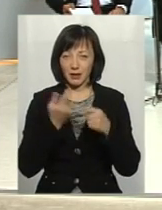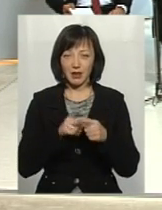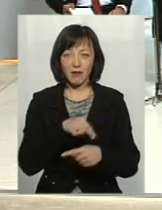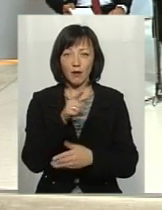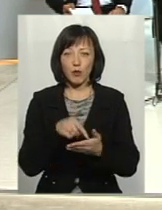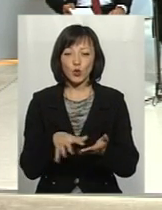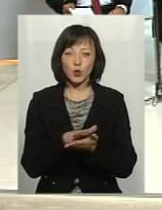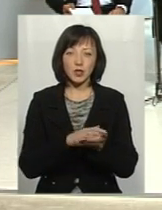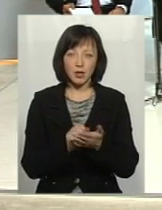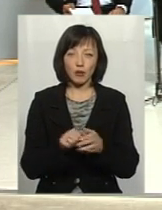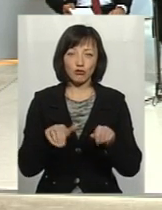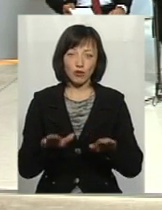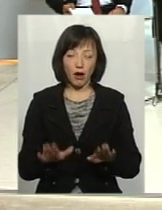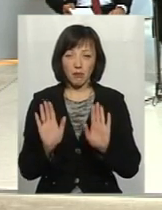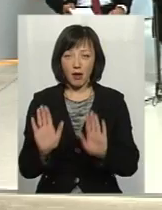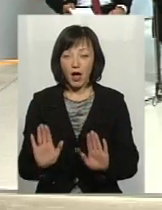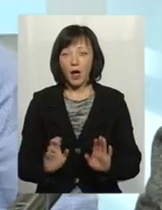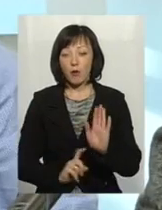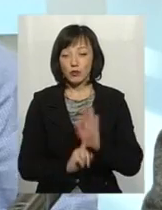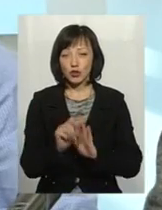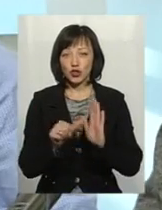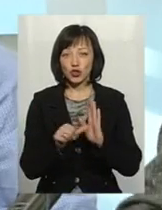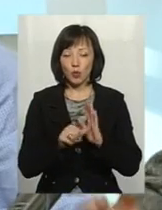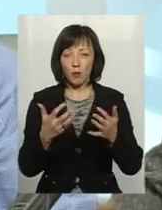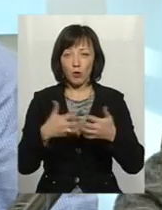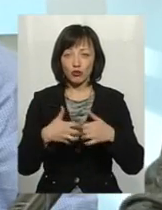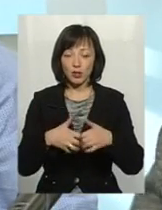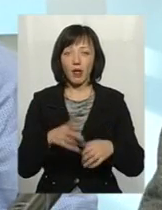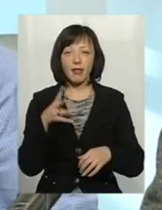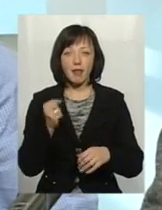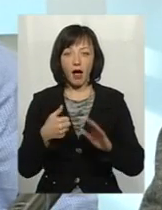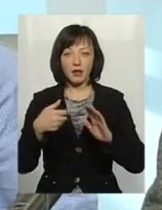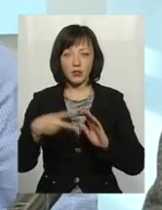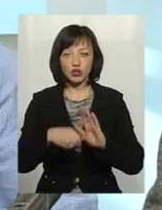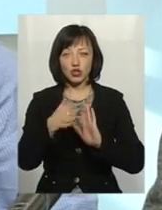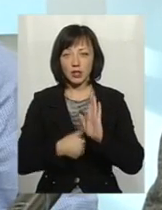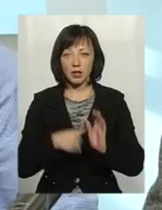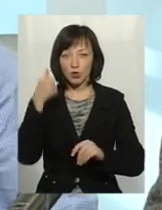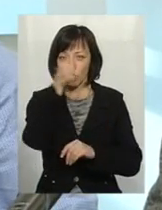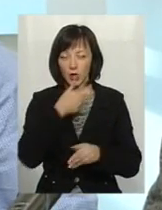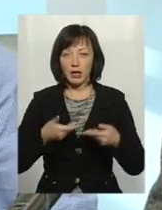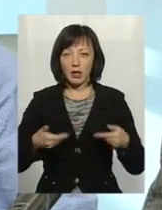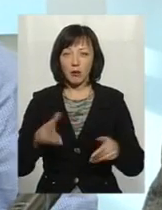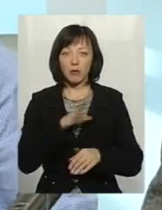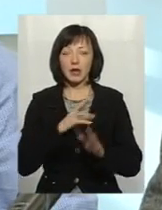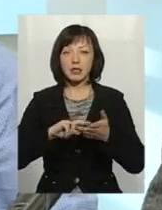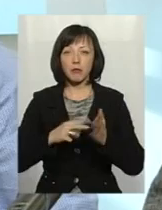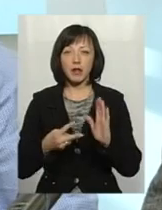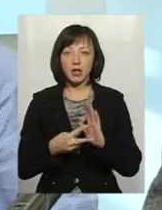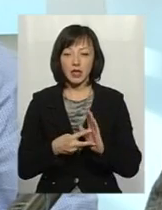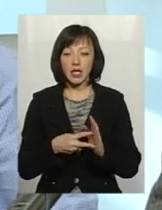утилизатию їх решаємо. І після пуска 6-й машини на 2016-й год нами були запланированы